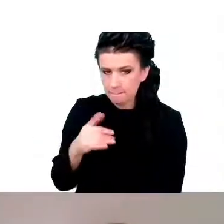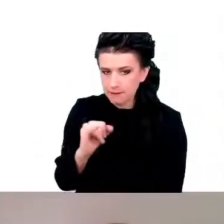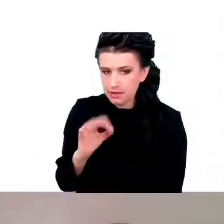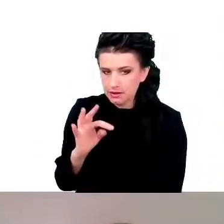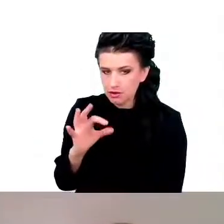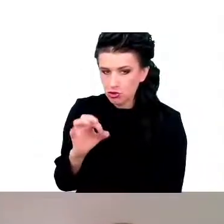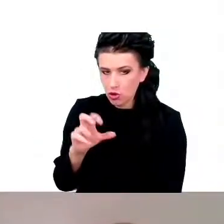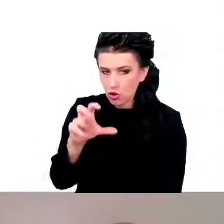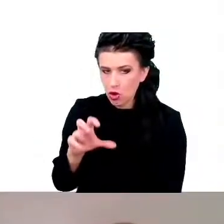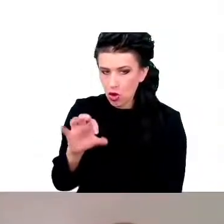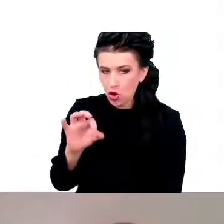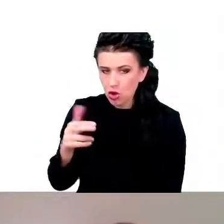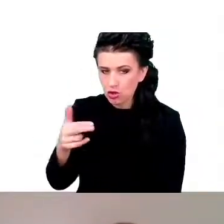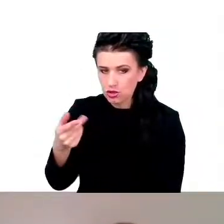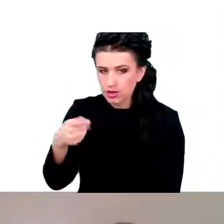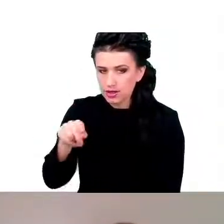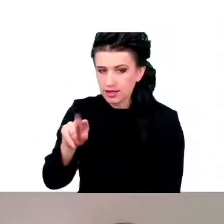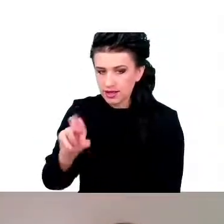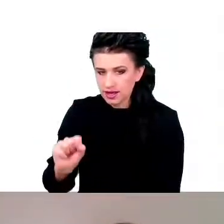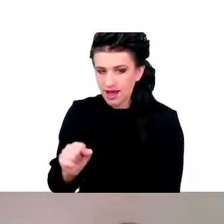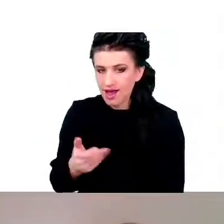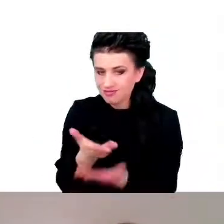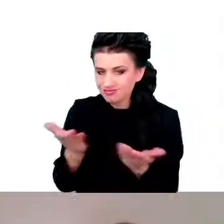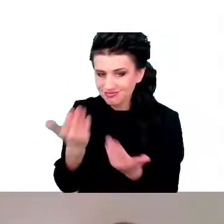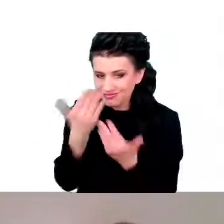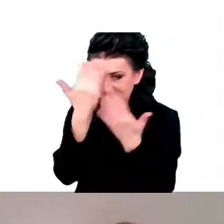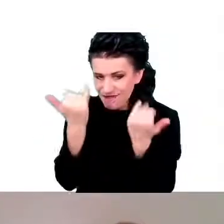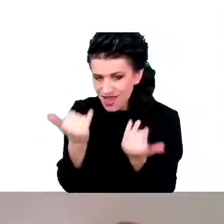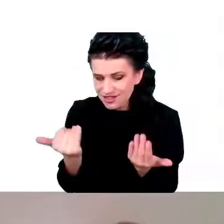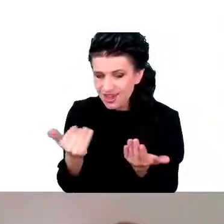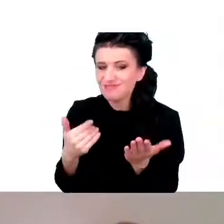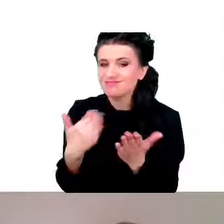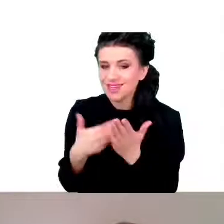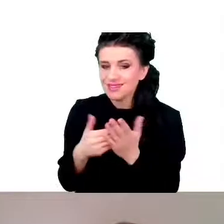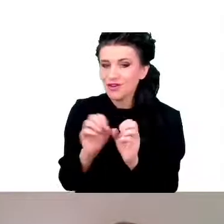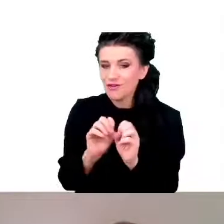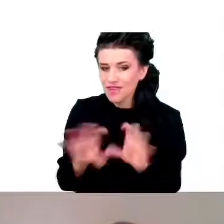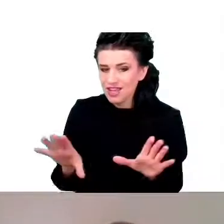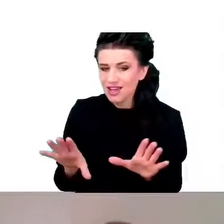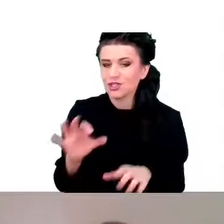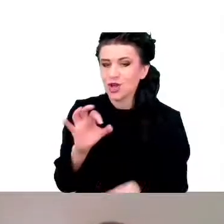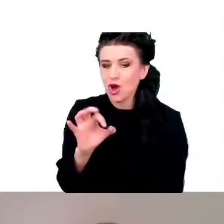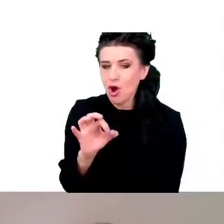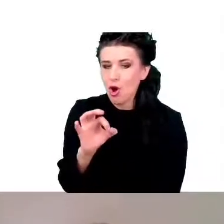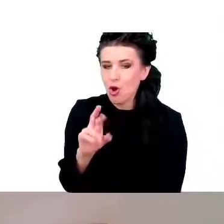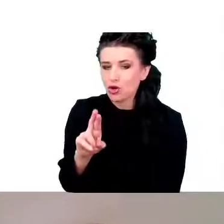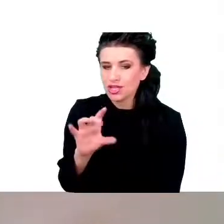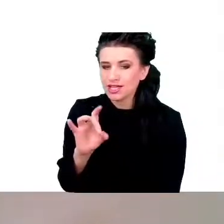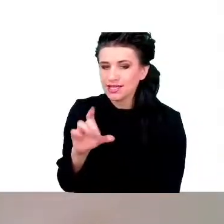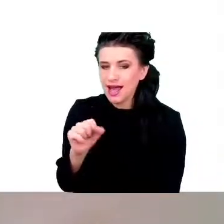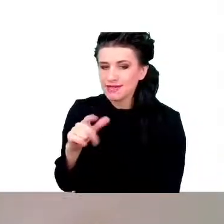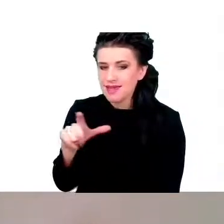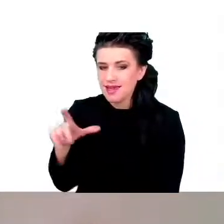dla tych, którzy nie wiedzą, czym są do końca mitochondria, to są takie organelle komórkowe, które